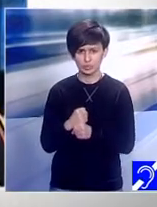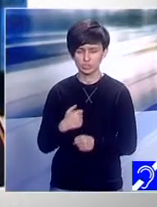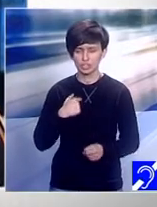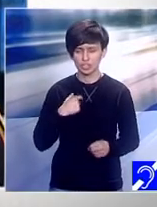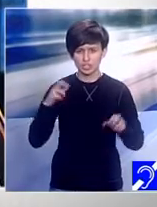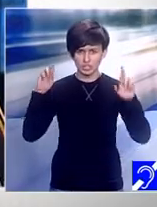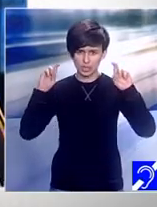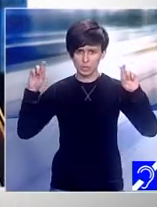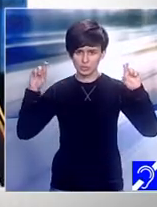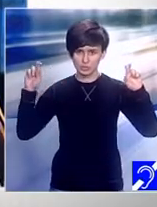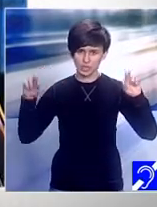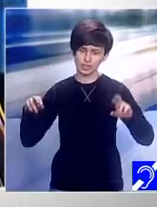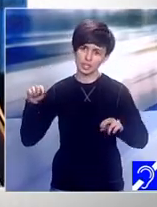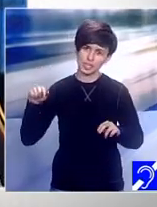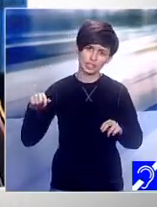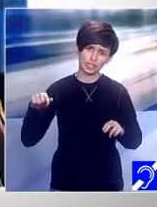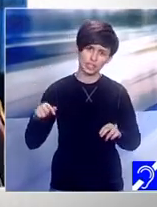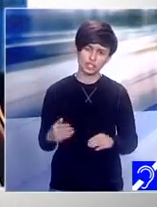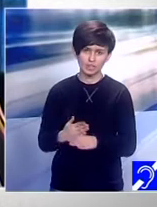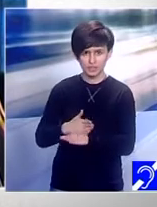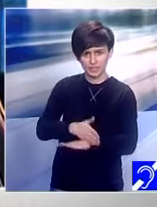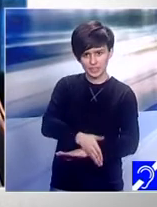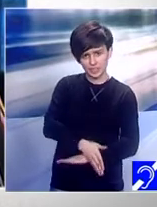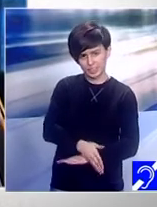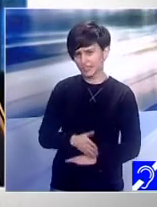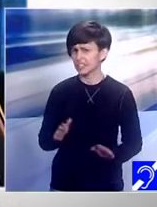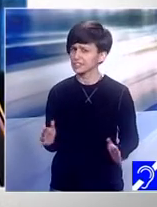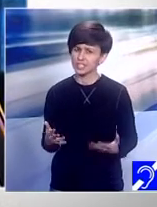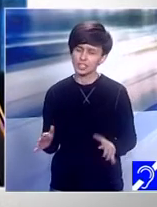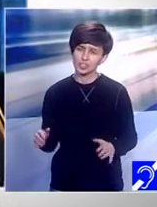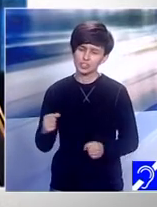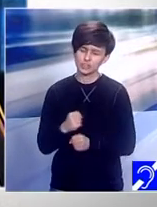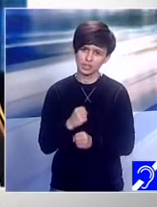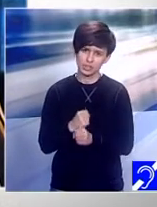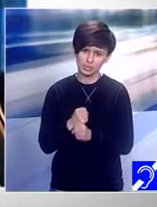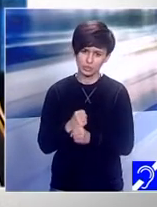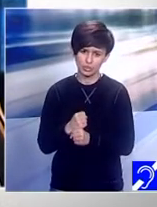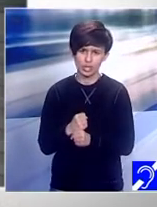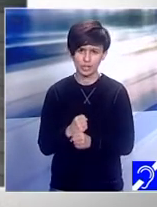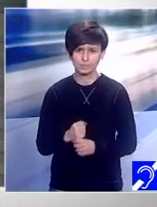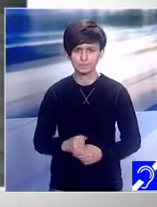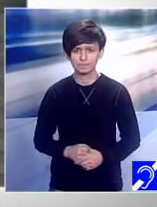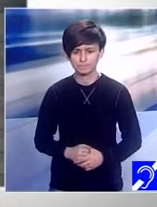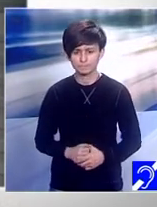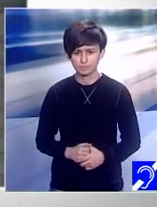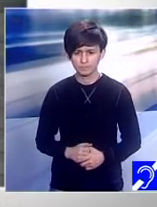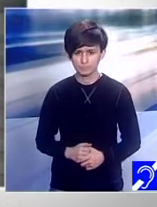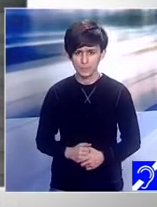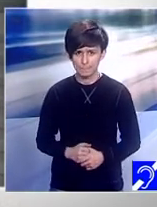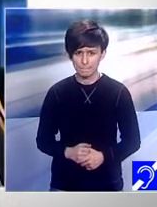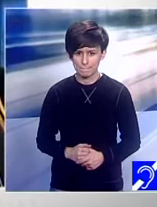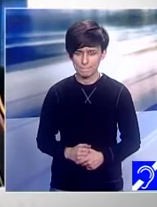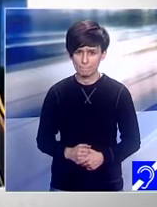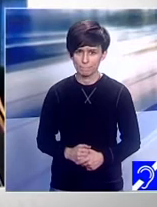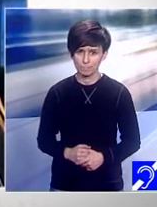și el a fi încadrat în ceva meserie, dar nu s-a putut și atunci cumva a mai mers la